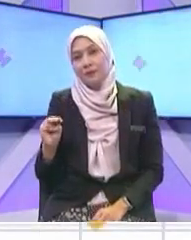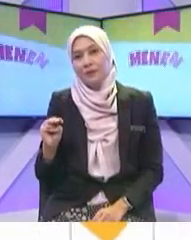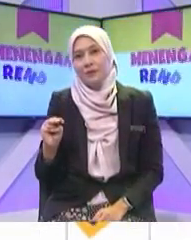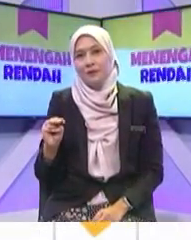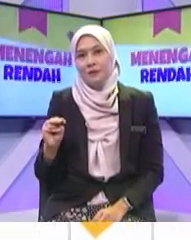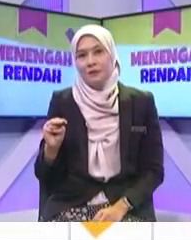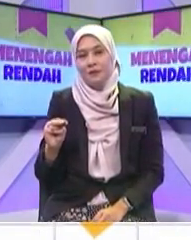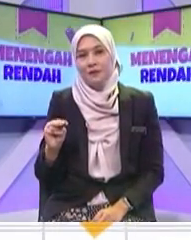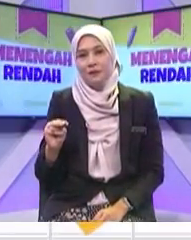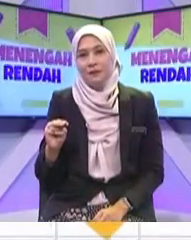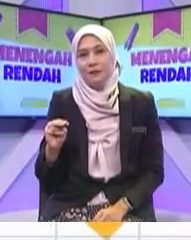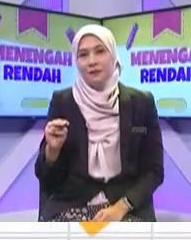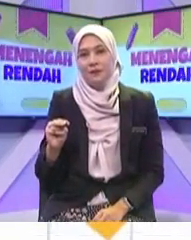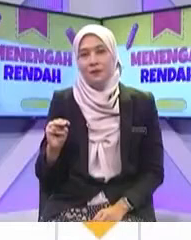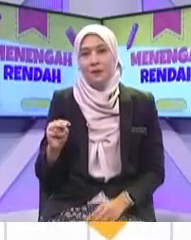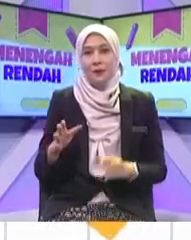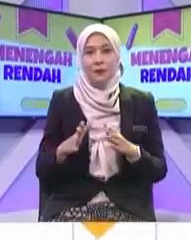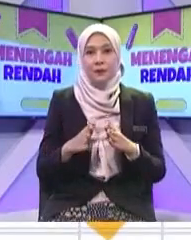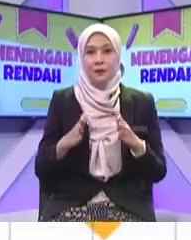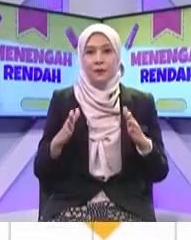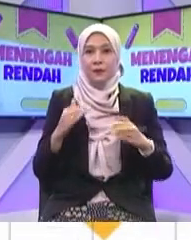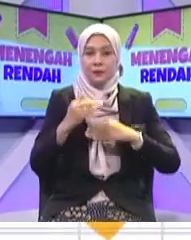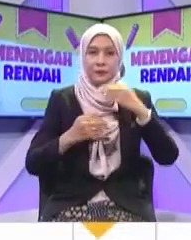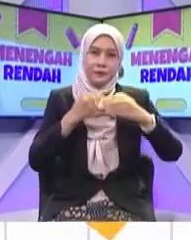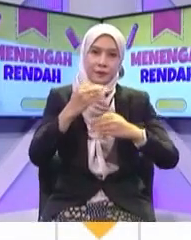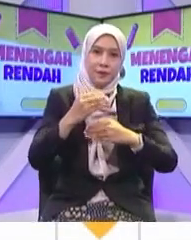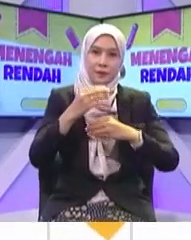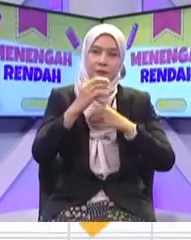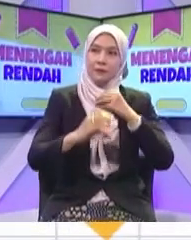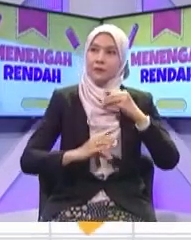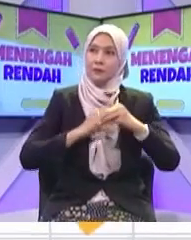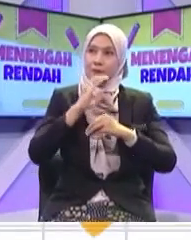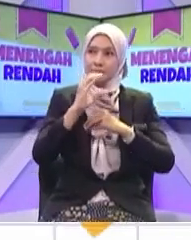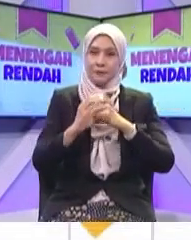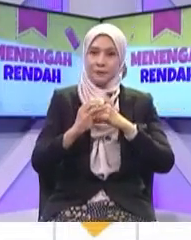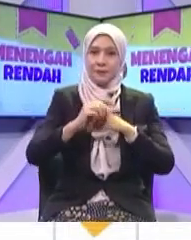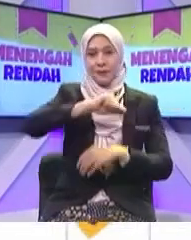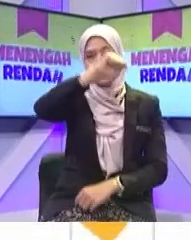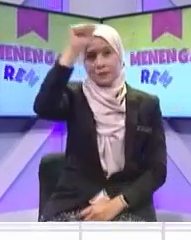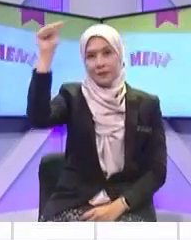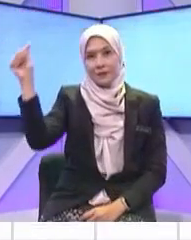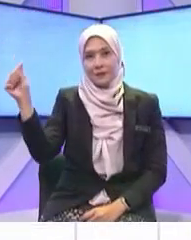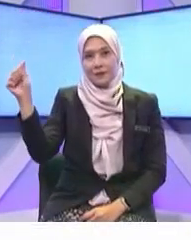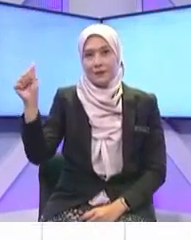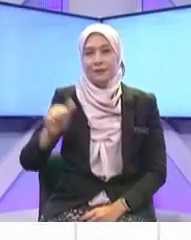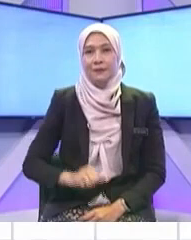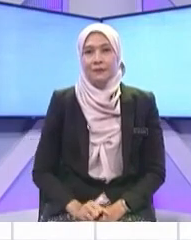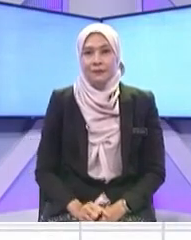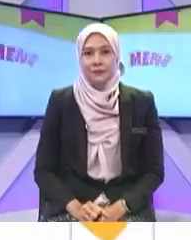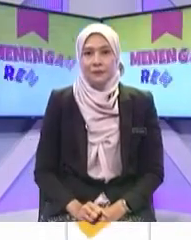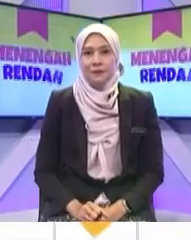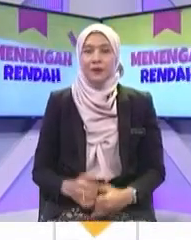belajar Perkembangan satelit Angkasa Wah Perkembangan satelit Tadi Perkembangan telekomunikasi Ada satelit pula